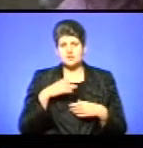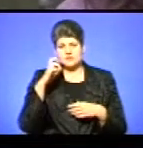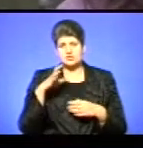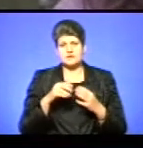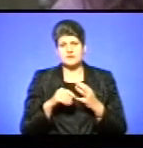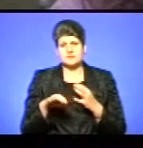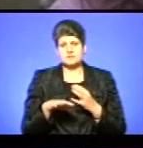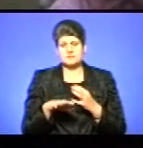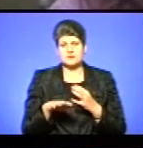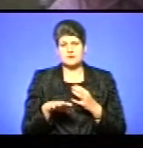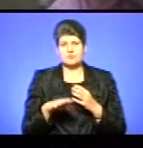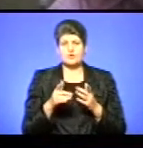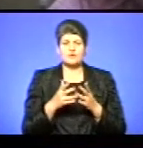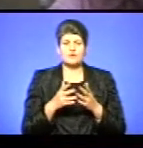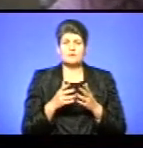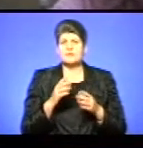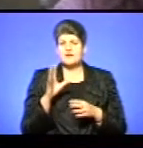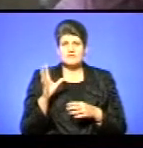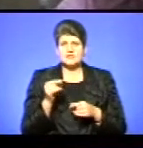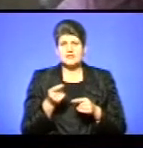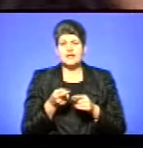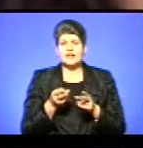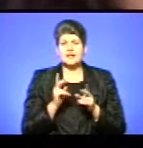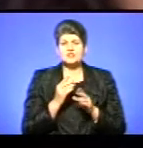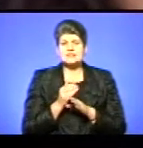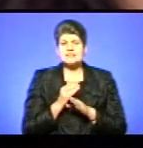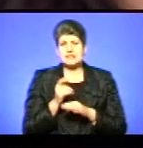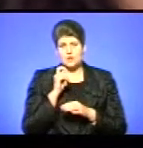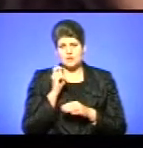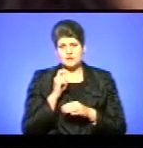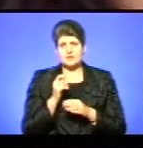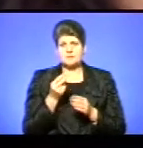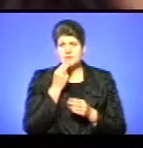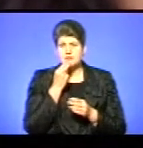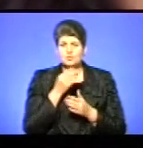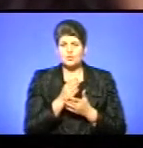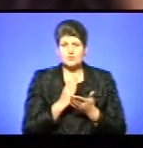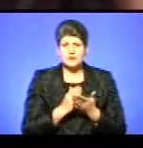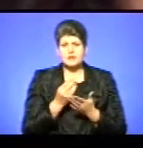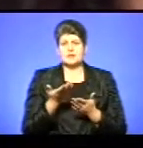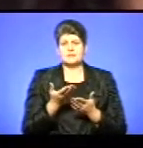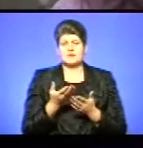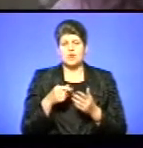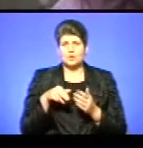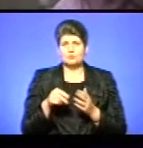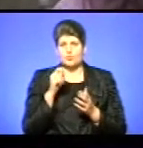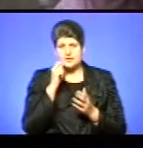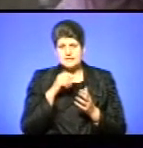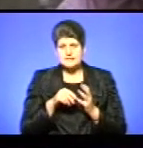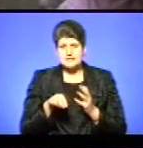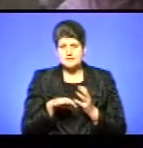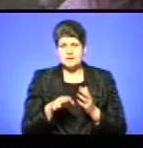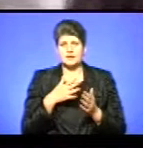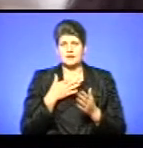земля. Тому що, по великому рахунку, ми всі лише частина України. Ми їмо український хліб, ми ходимо по українській землі, ми дихаємо